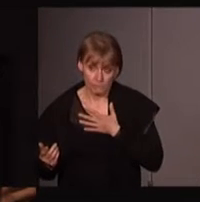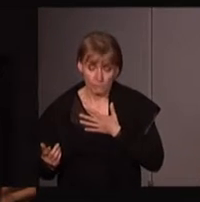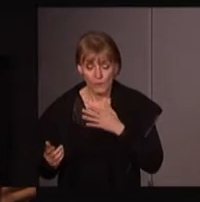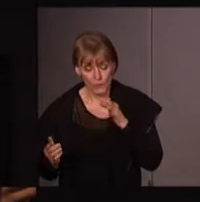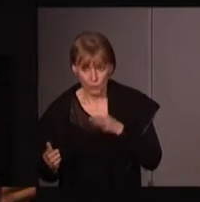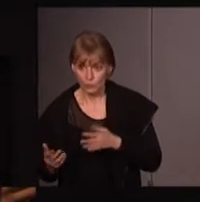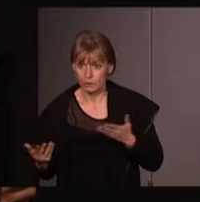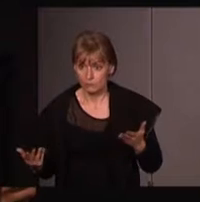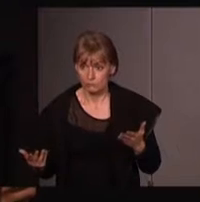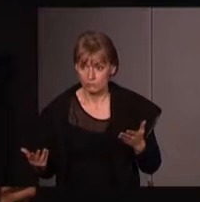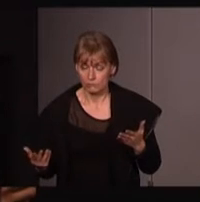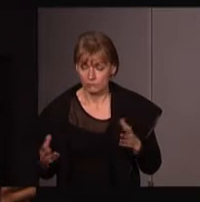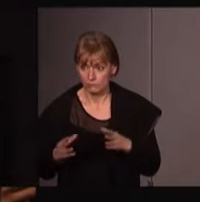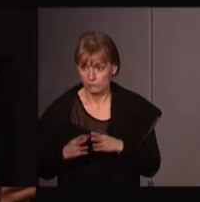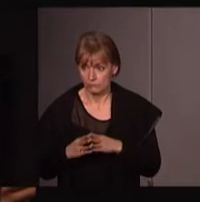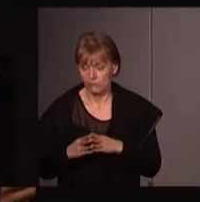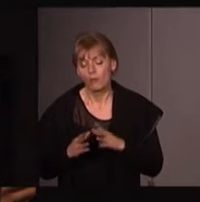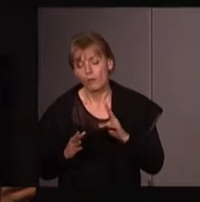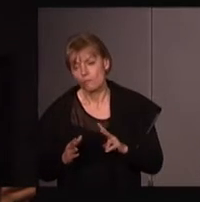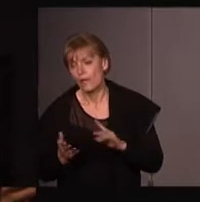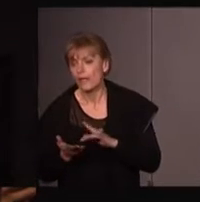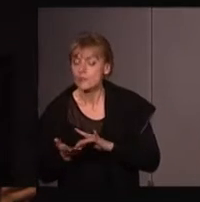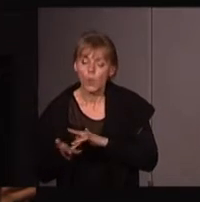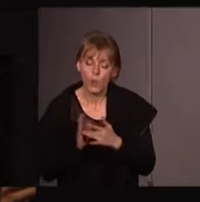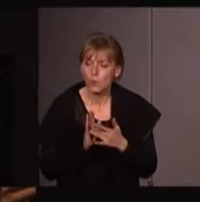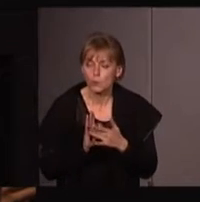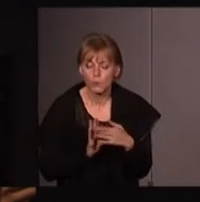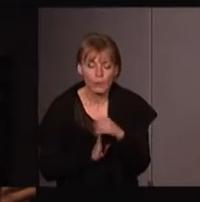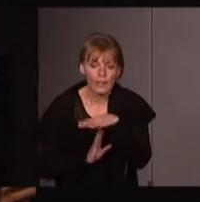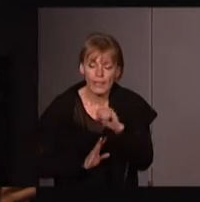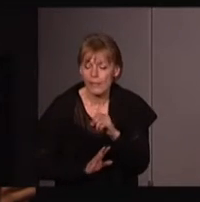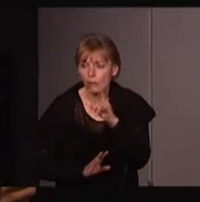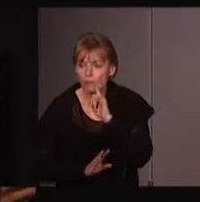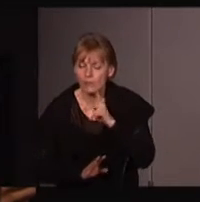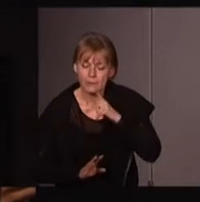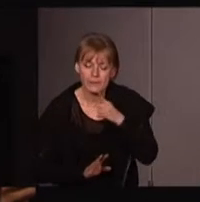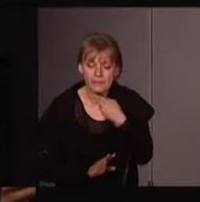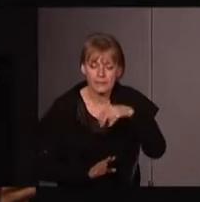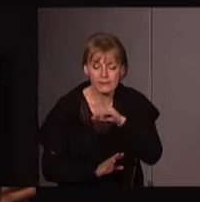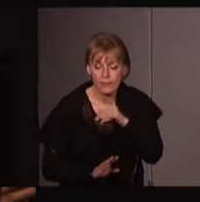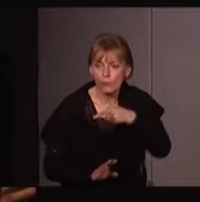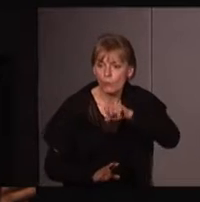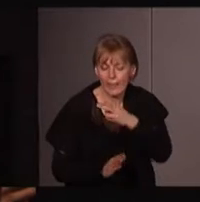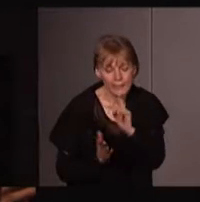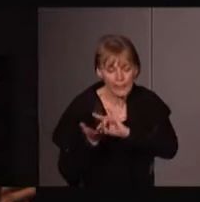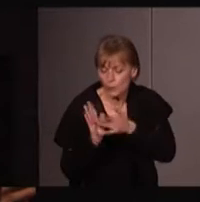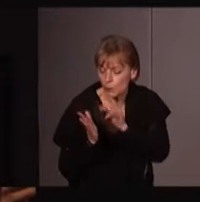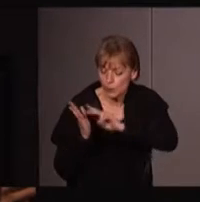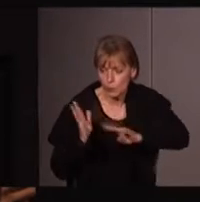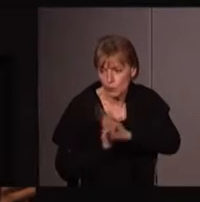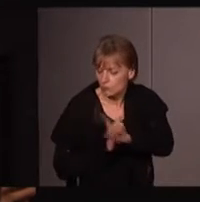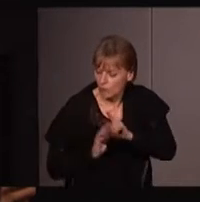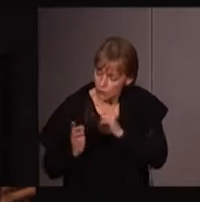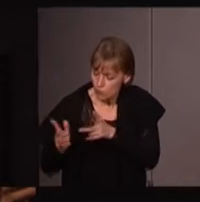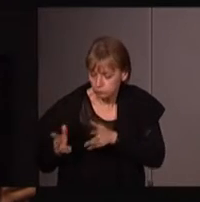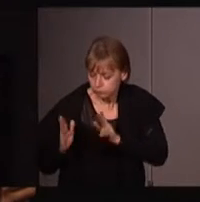en effet, qu'à la lecture de, et encore une fois, je n pas lu du tout tout l'écoféminisme néopayen, mais j'en ai lu un certain nombre, qu'on ne peut pas ne pas